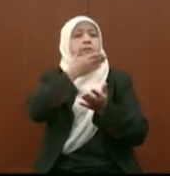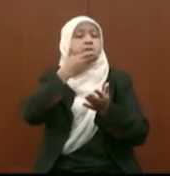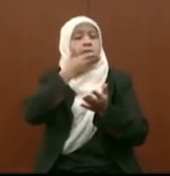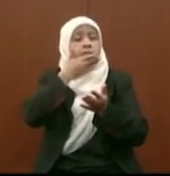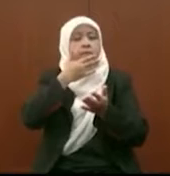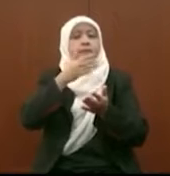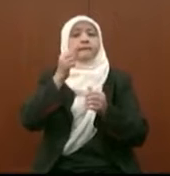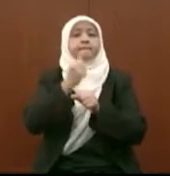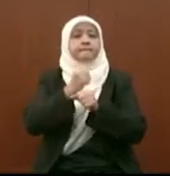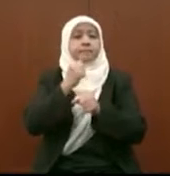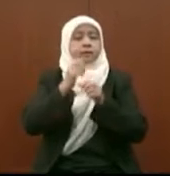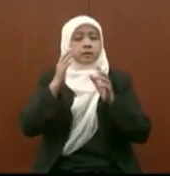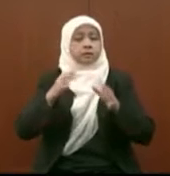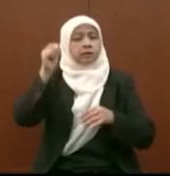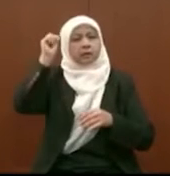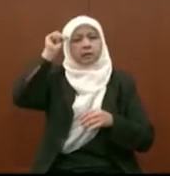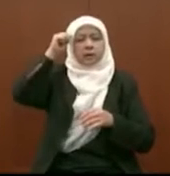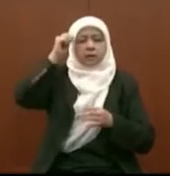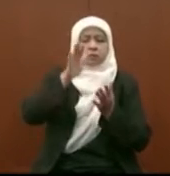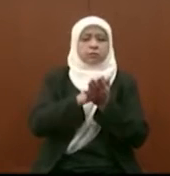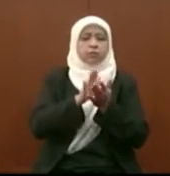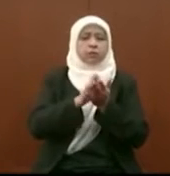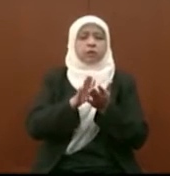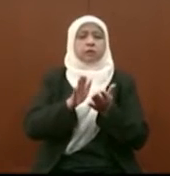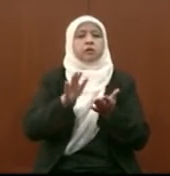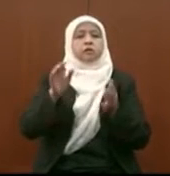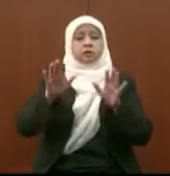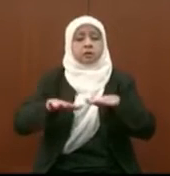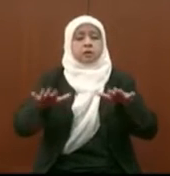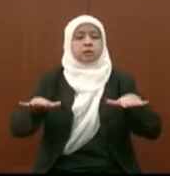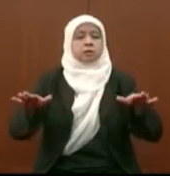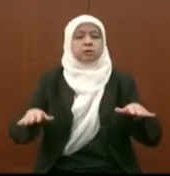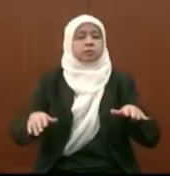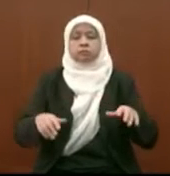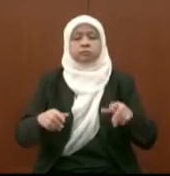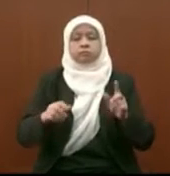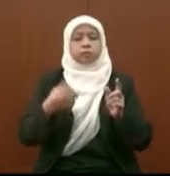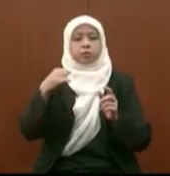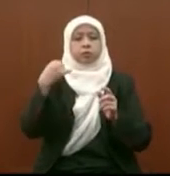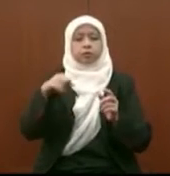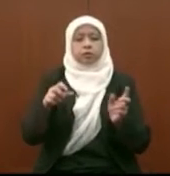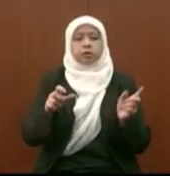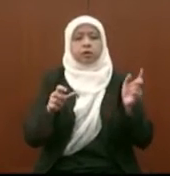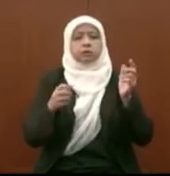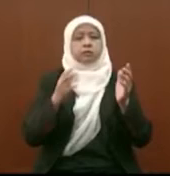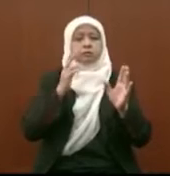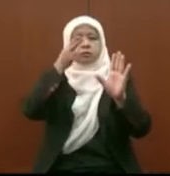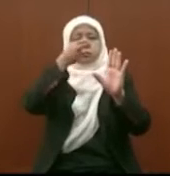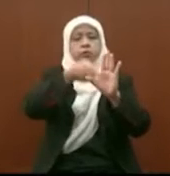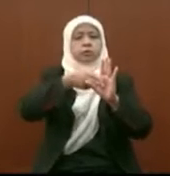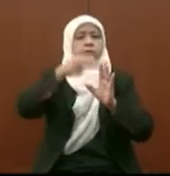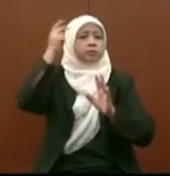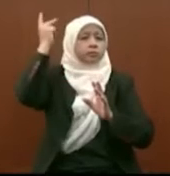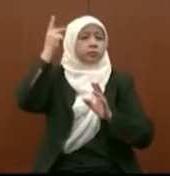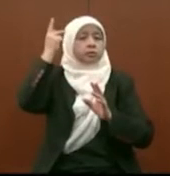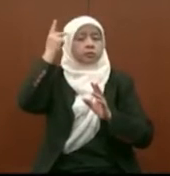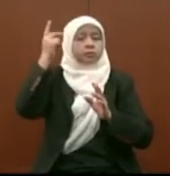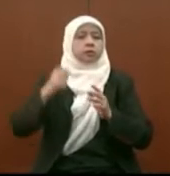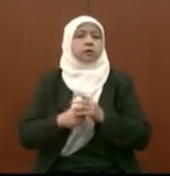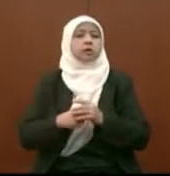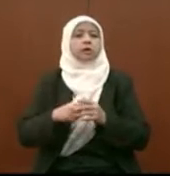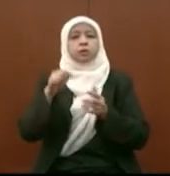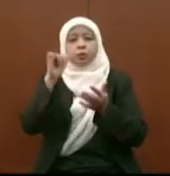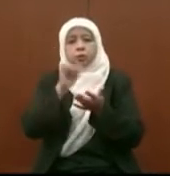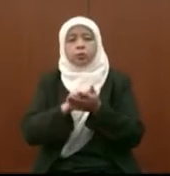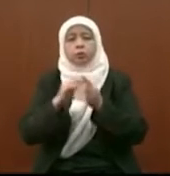mereka menganggap kita ini tak layak untuk terlibat dalam politik ini suasana jawapan-jawapan yang antara jawapan yang